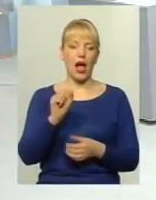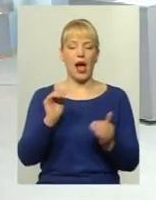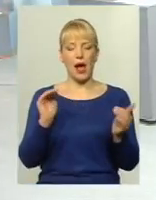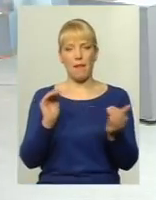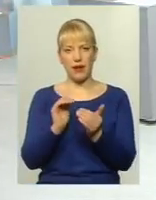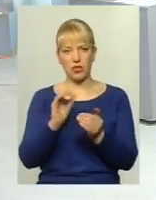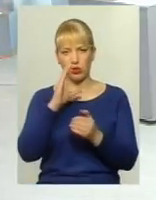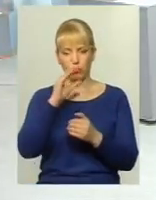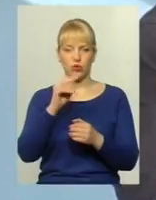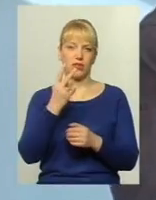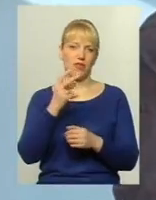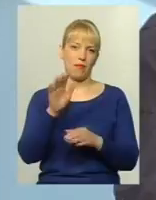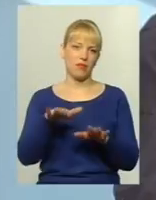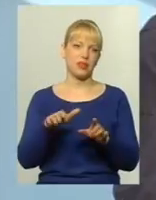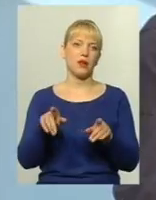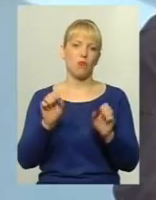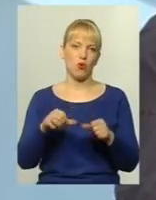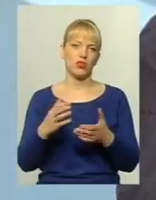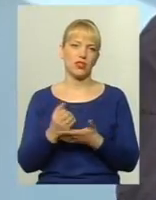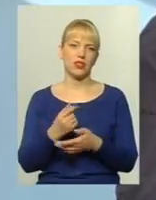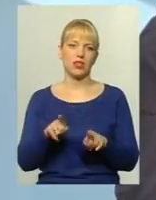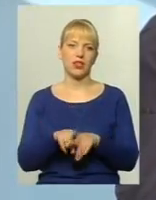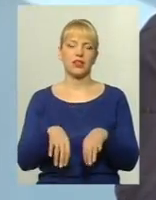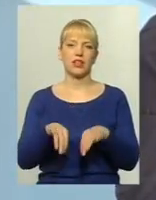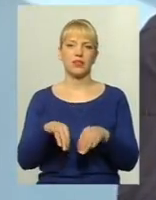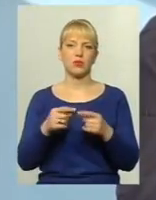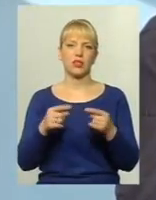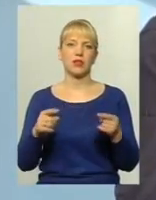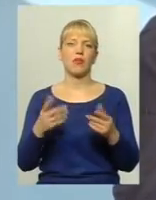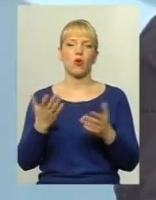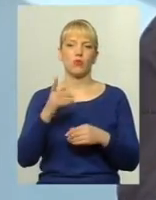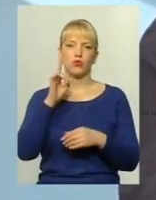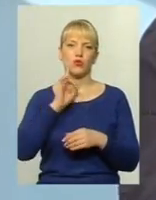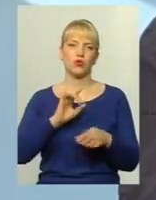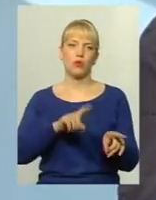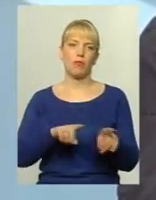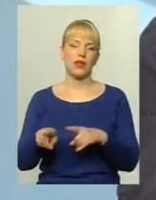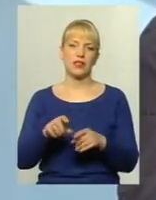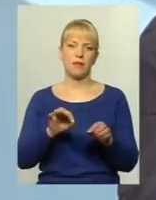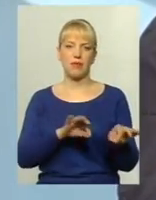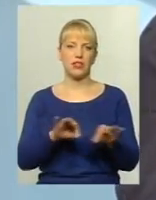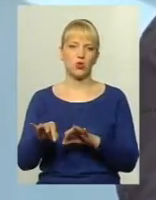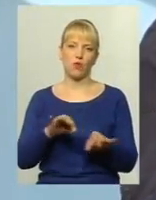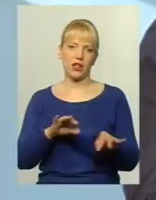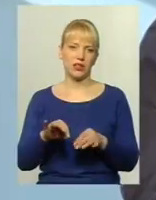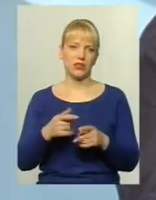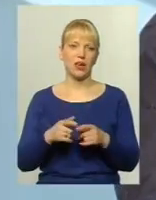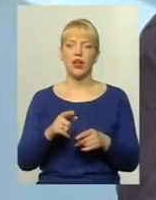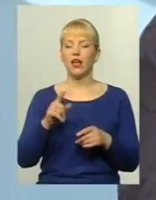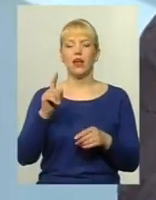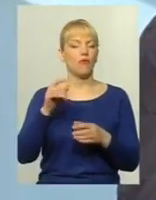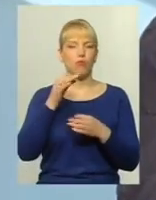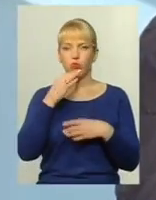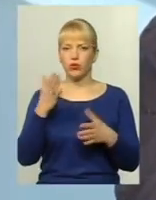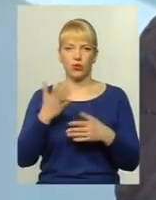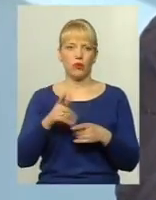місця. Тому завжди можна віднайти такий транспортний засіб, для якого зручно працюватися в будь-якому мешканців міста Хмельницькому, в тому числі